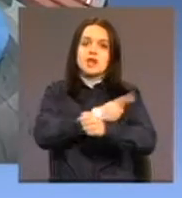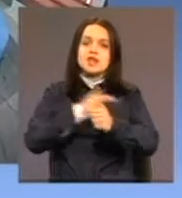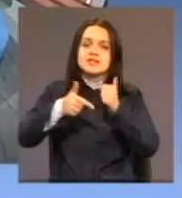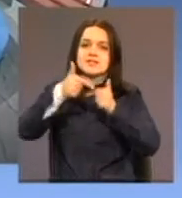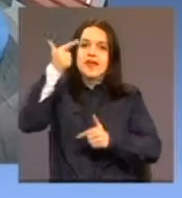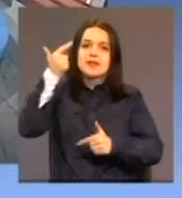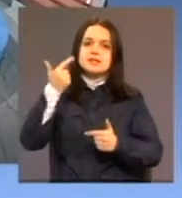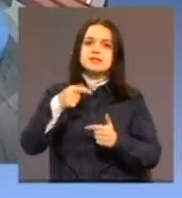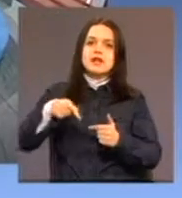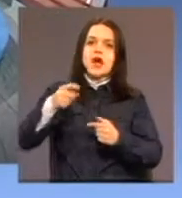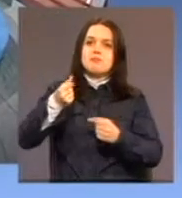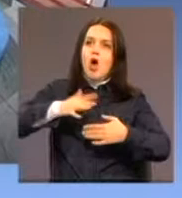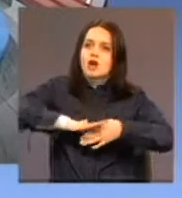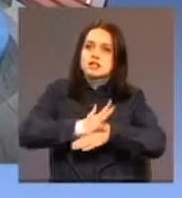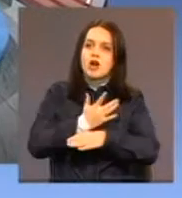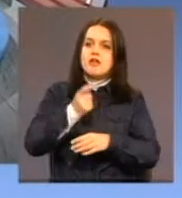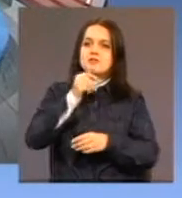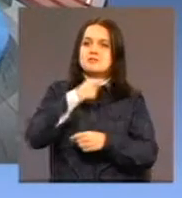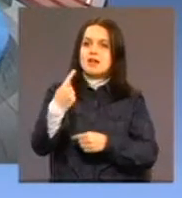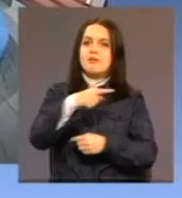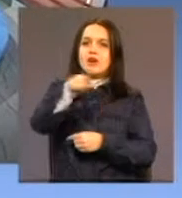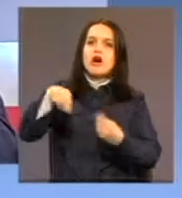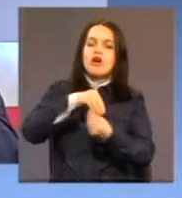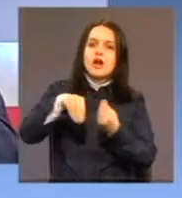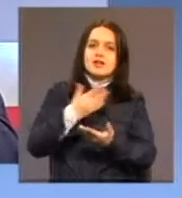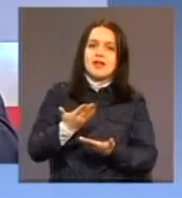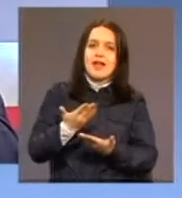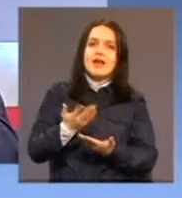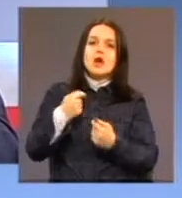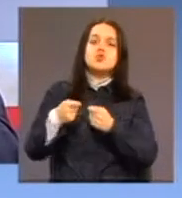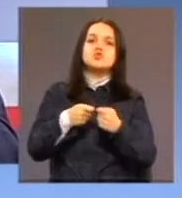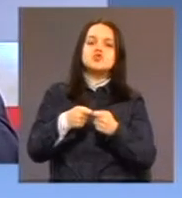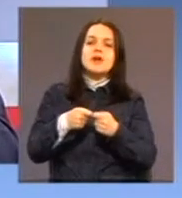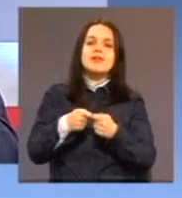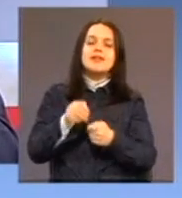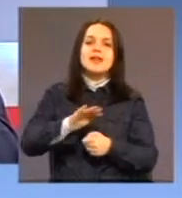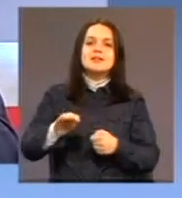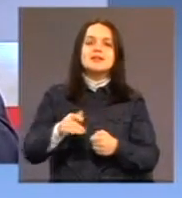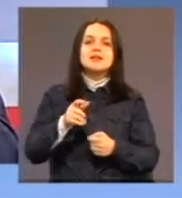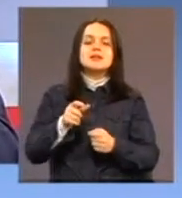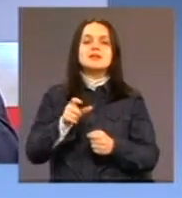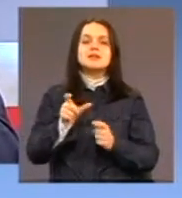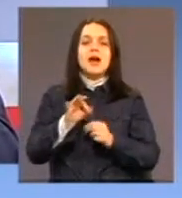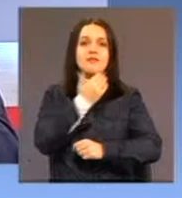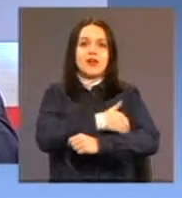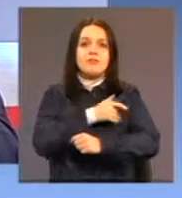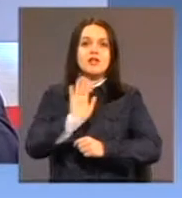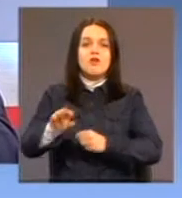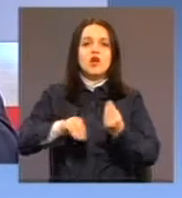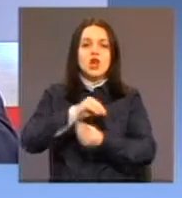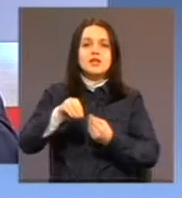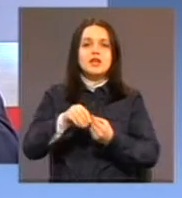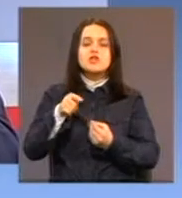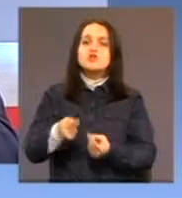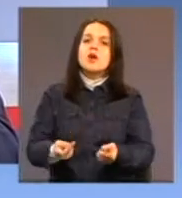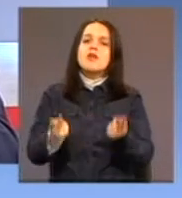pominjem da se udruženja roditelja djece s posljednim potrebama i njihovih roditelja je jedno od